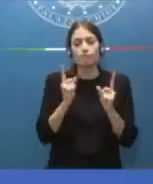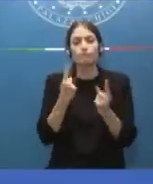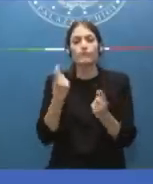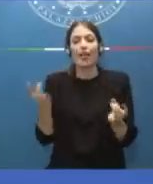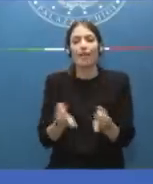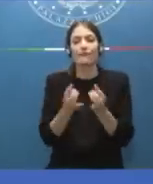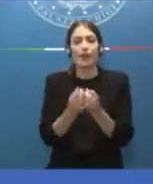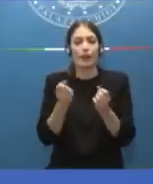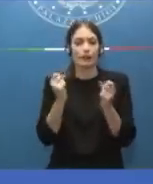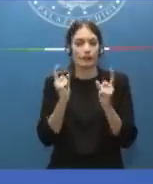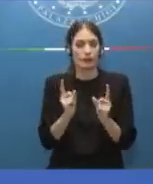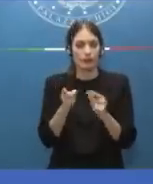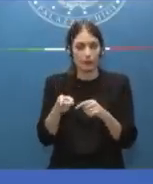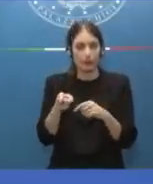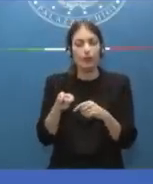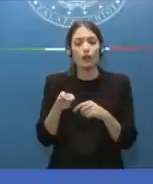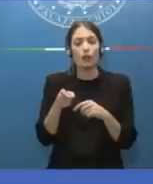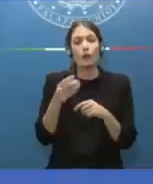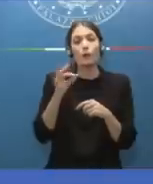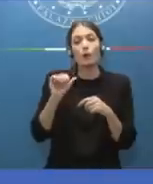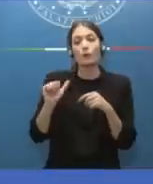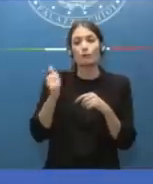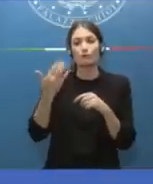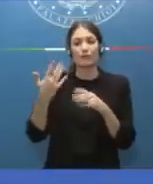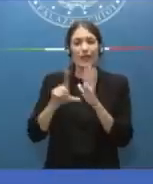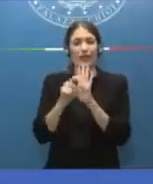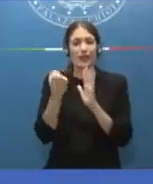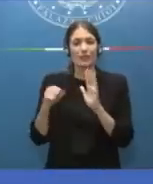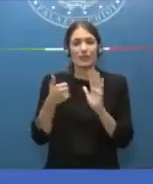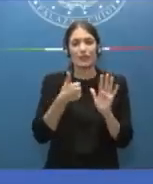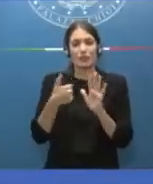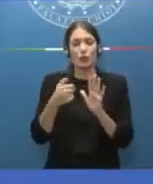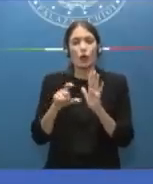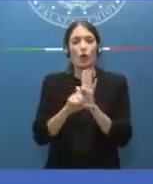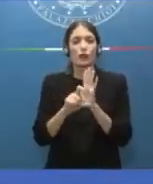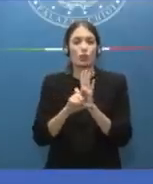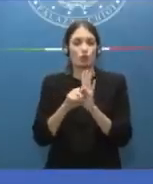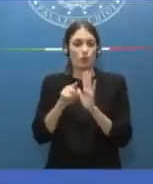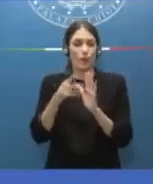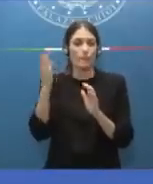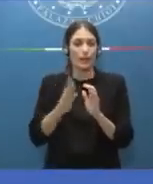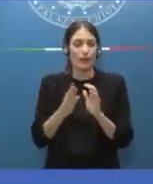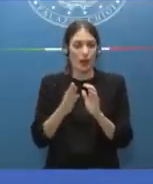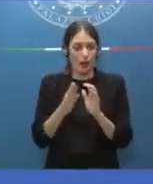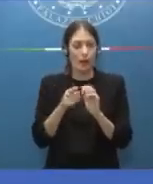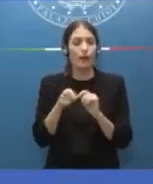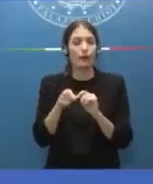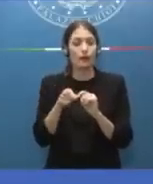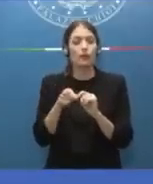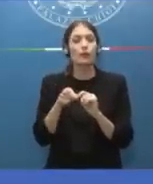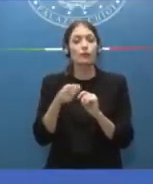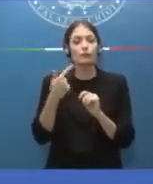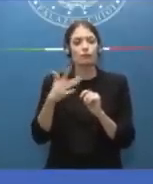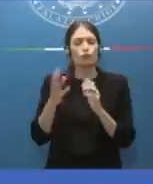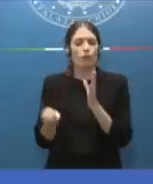rispetto a quella che era la previsione originaria del reato del 633 del Codice Penale, che risale, insomma, nella sua concezione, nella sua